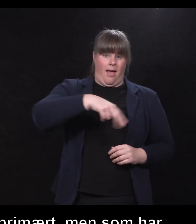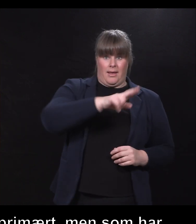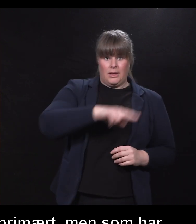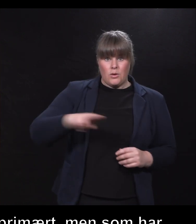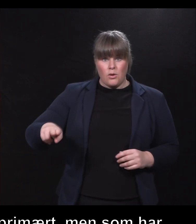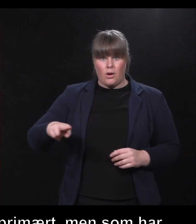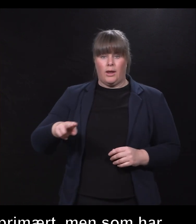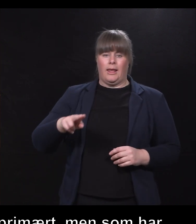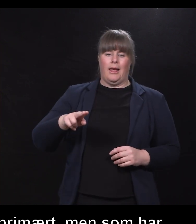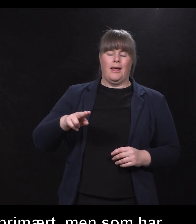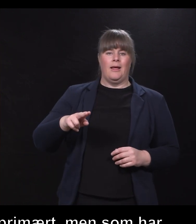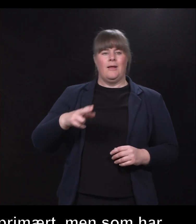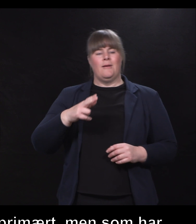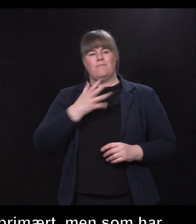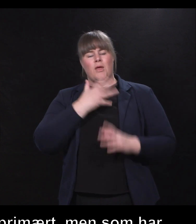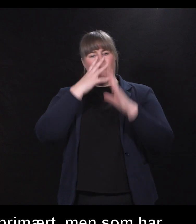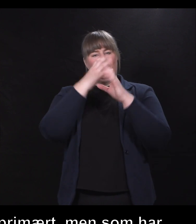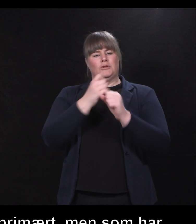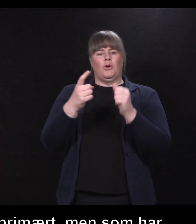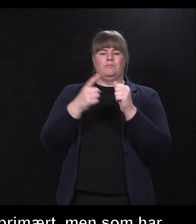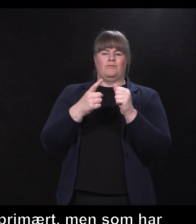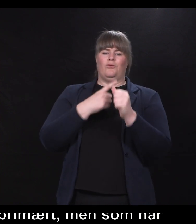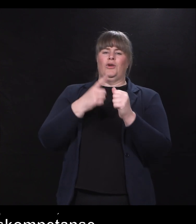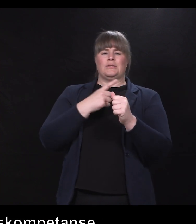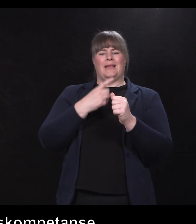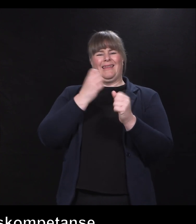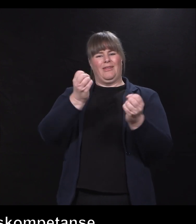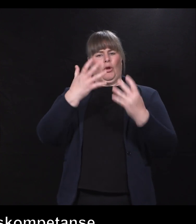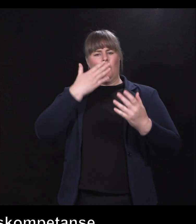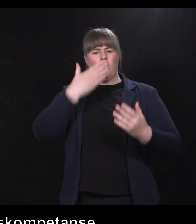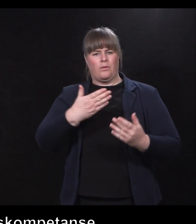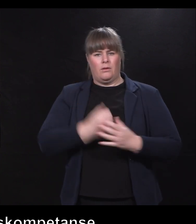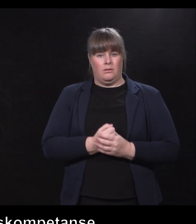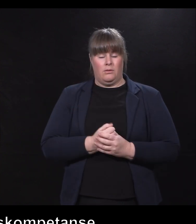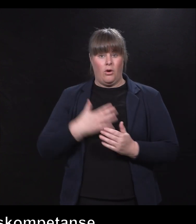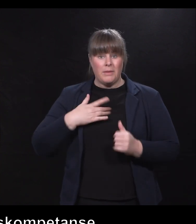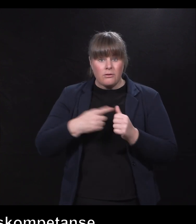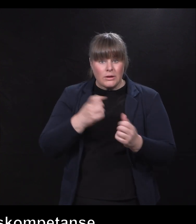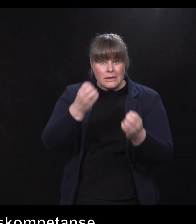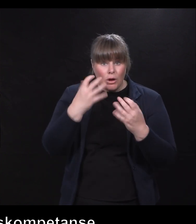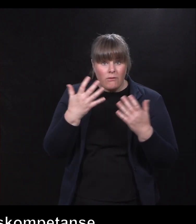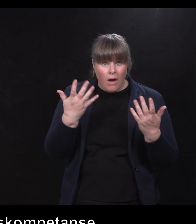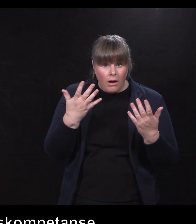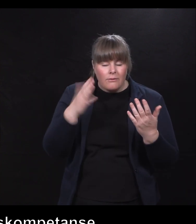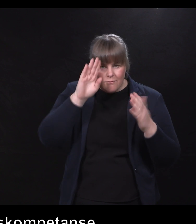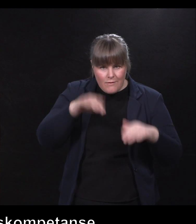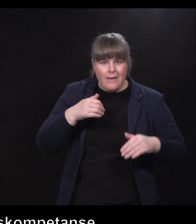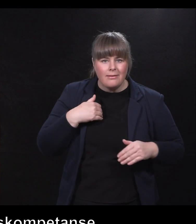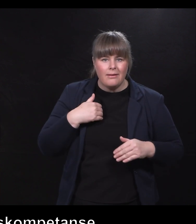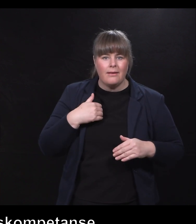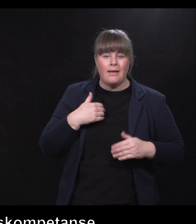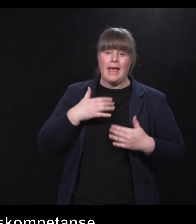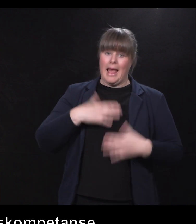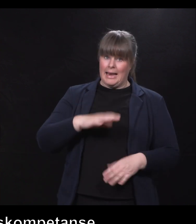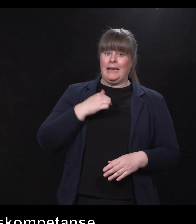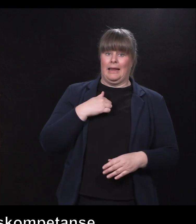førsteinntrykk. Jeg vet hva mitt førsteinntrykk er. Sånn sett så er jeg heldig, for jeg vet